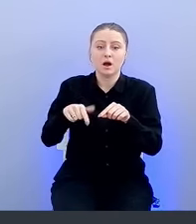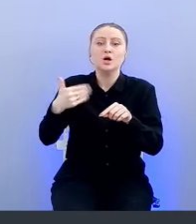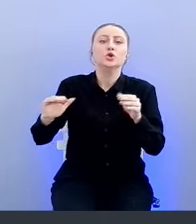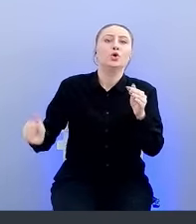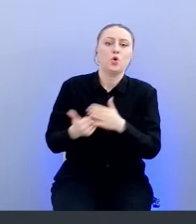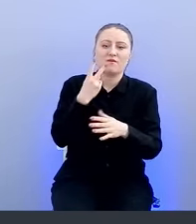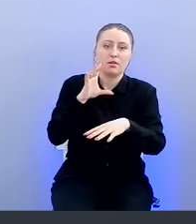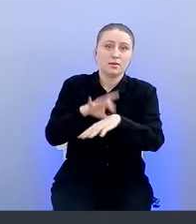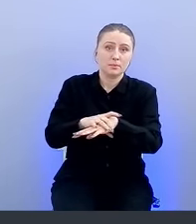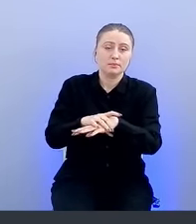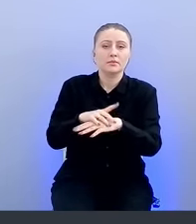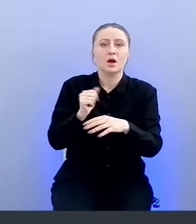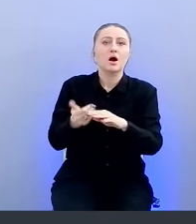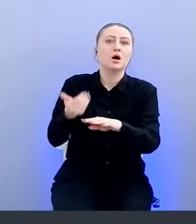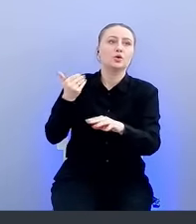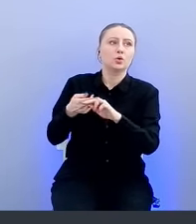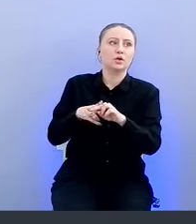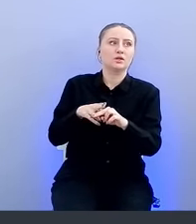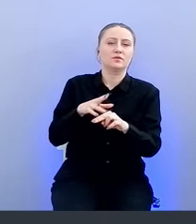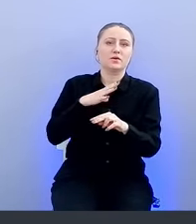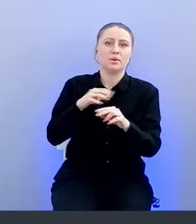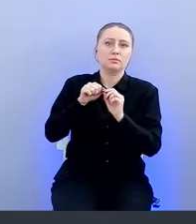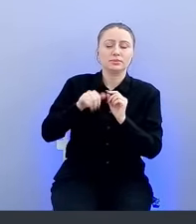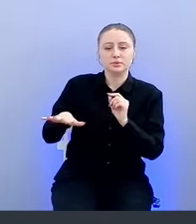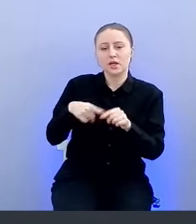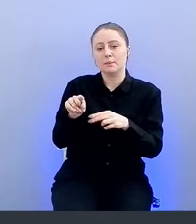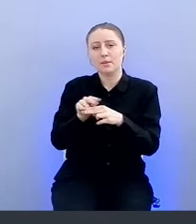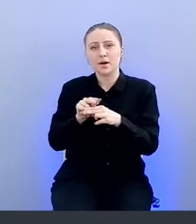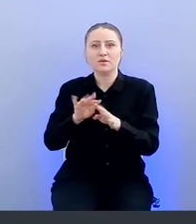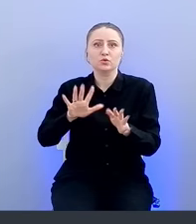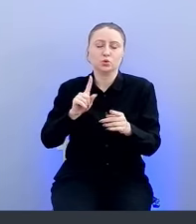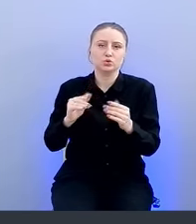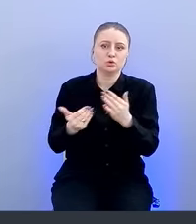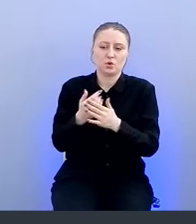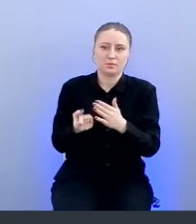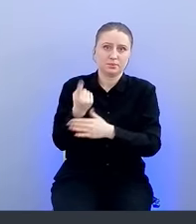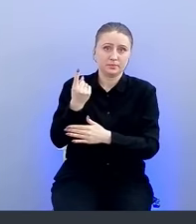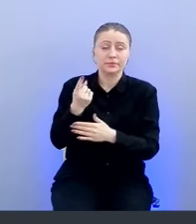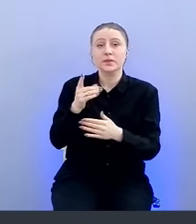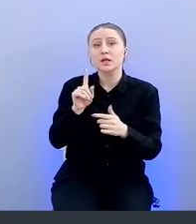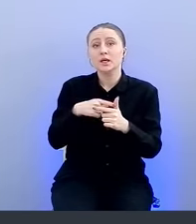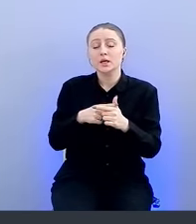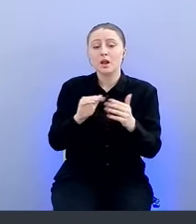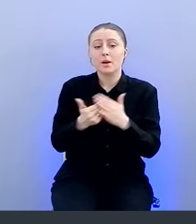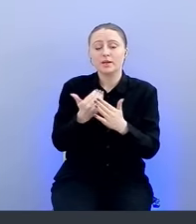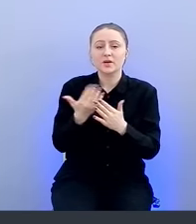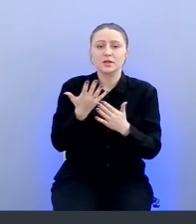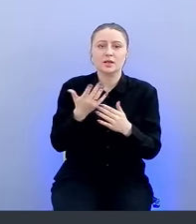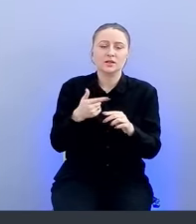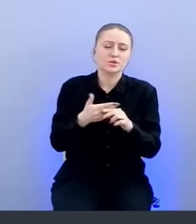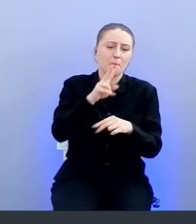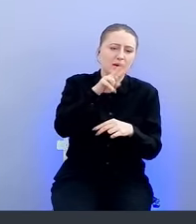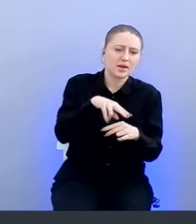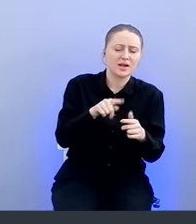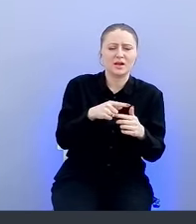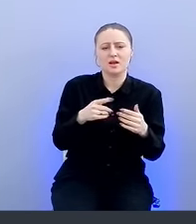была обнаружена, а до этого ее там растряжили или поправили, есть вдруг снова пришла. Или обновление каких-то паралей прошло, там